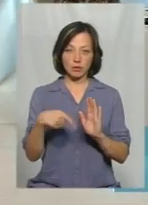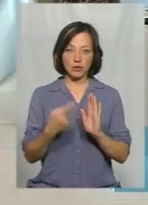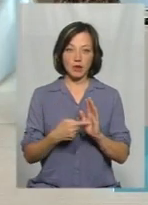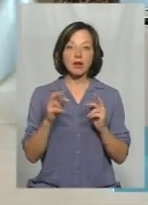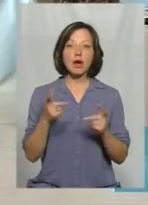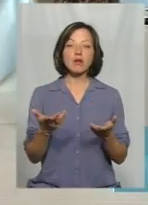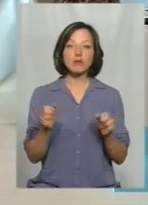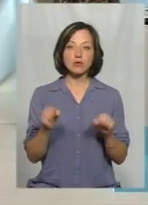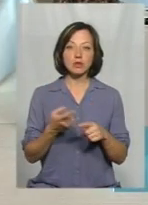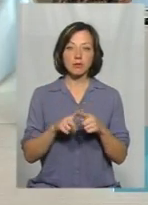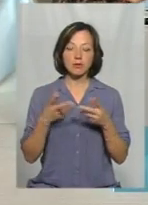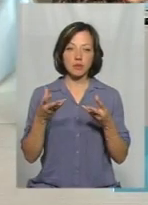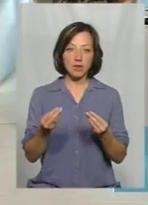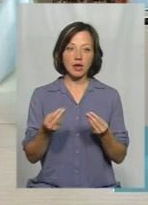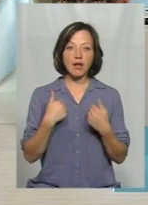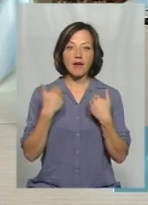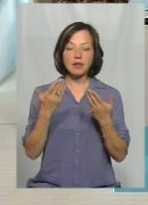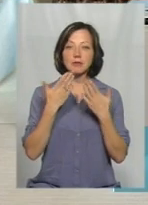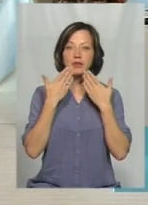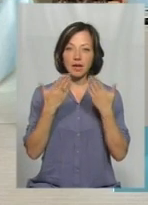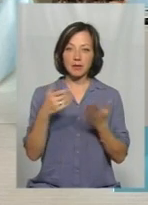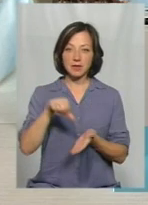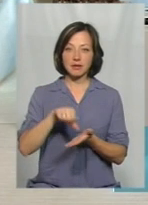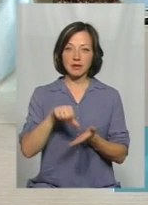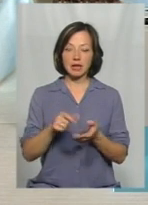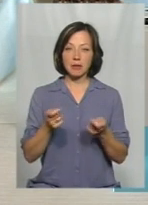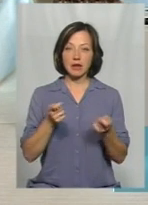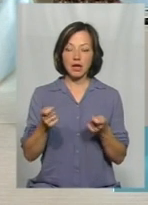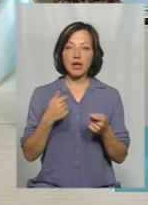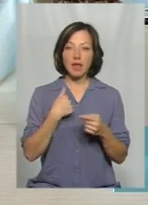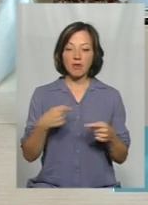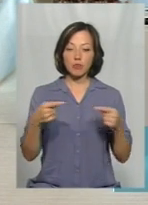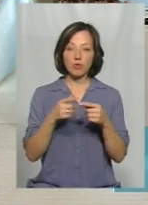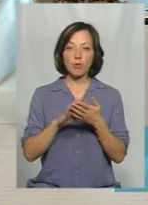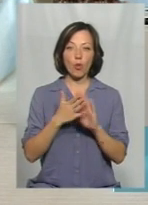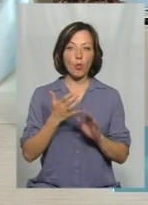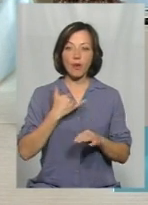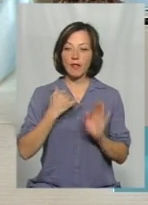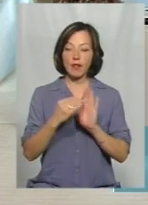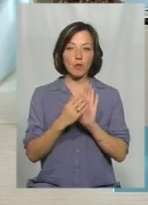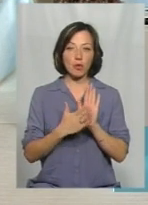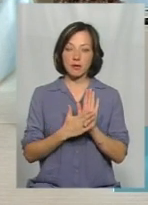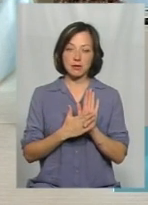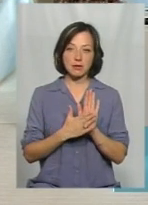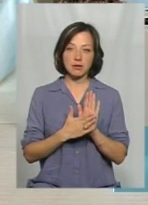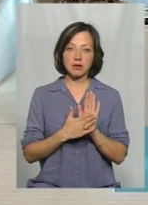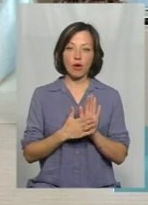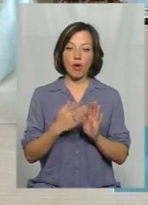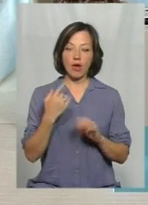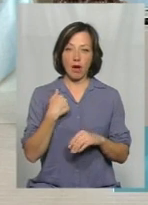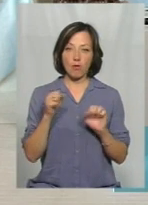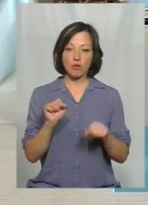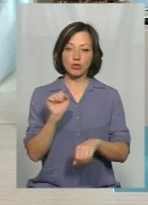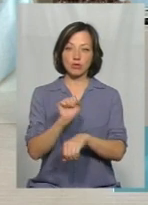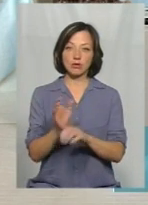Яким чином я можу про це повпливати? Я вас питаю, ви представники департаменту. Я, в відповідності до положення, в мене не прописано однієї з пунктів, що я